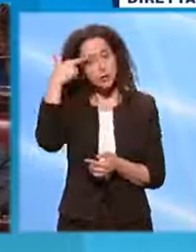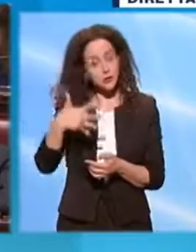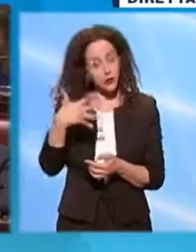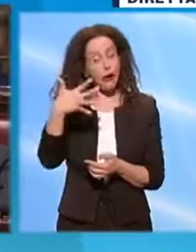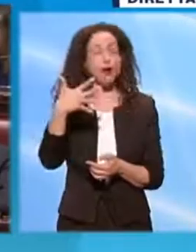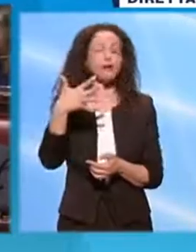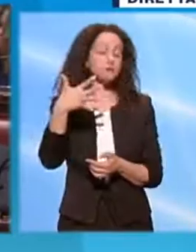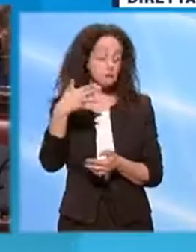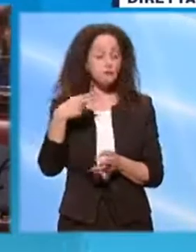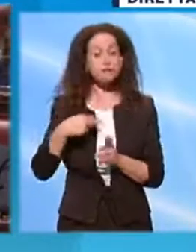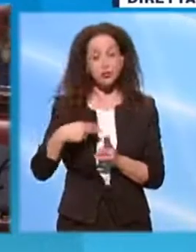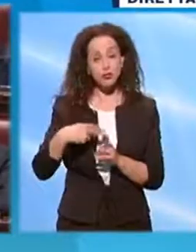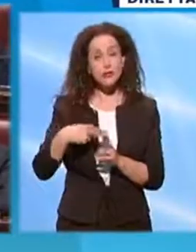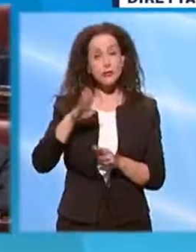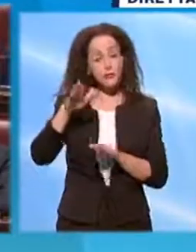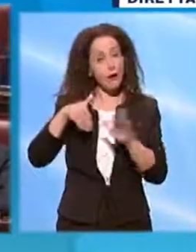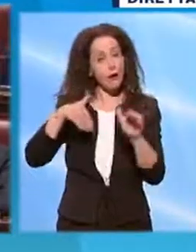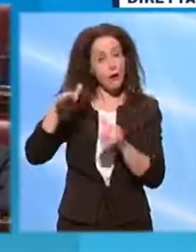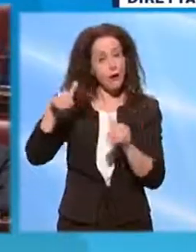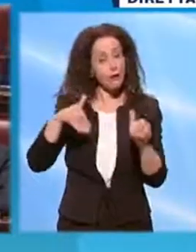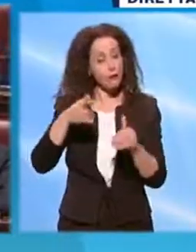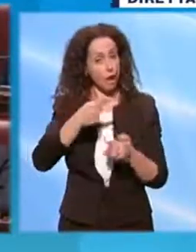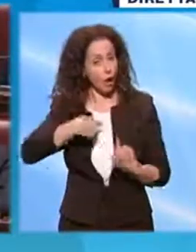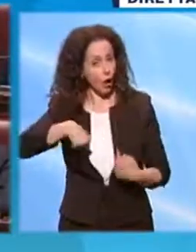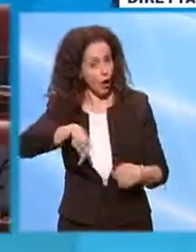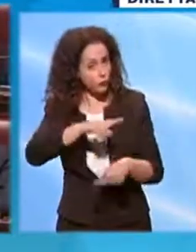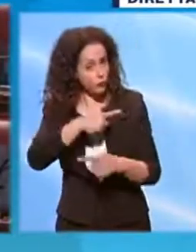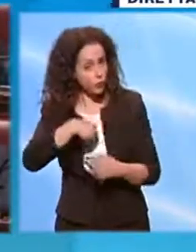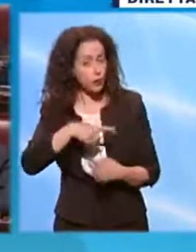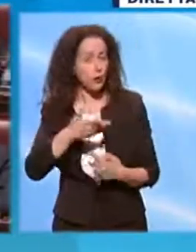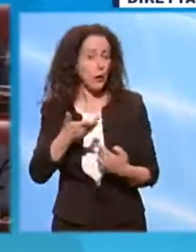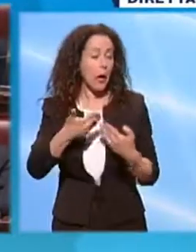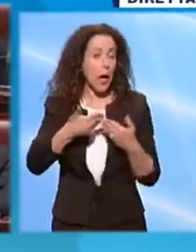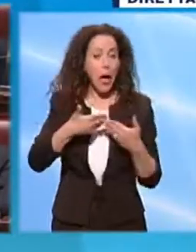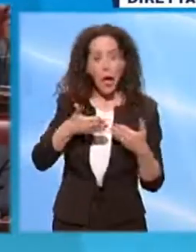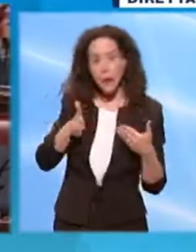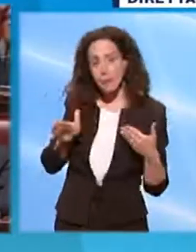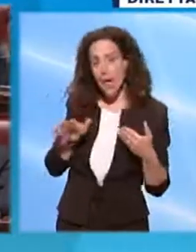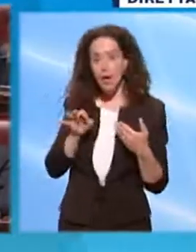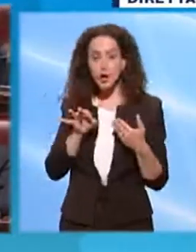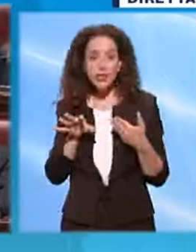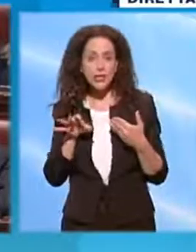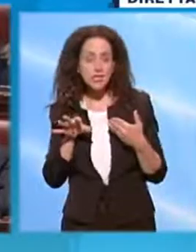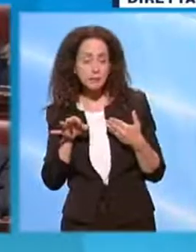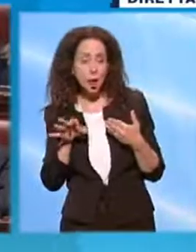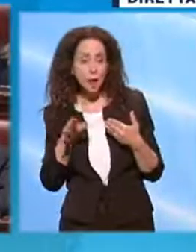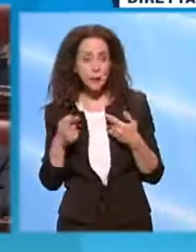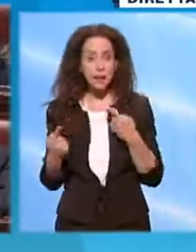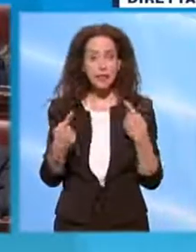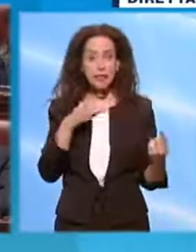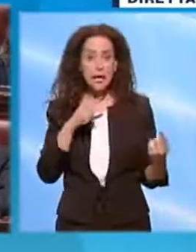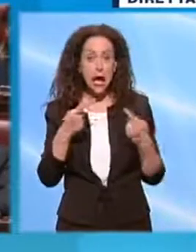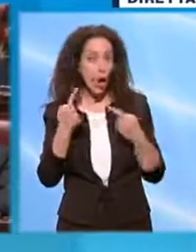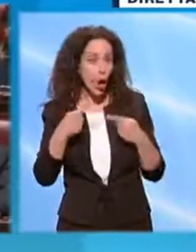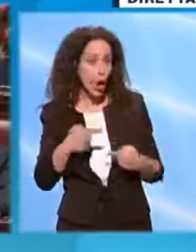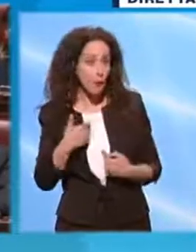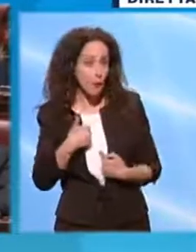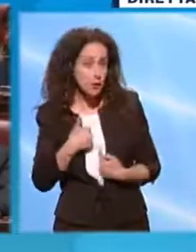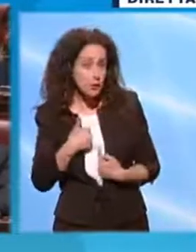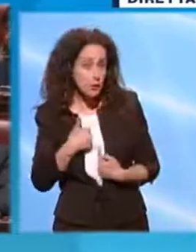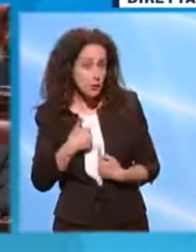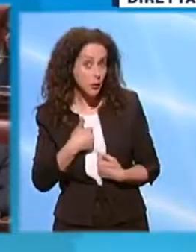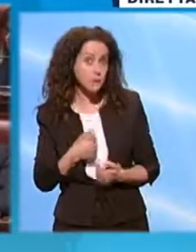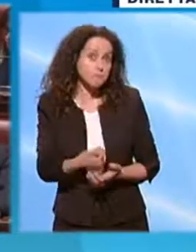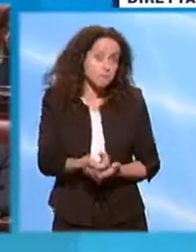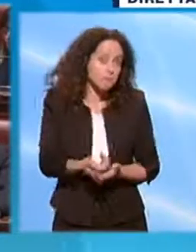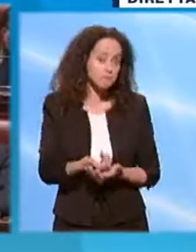necessità di coinvolgerci e che è ancora aperto e disponibile al dialogo con le opposizioni, mi dico che,